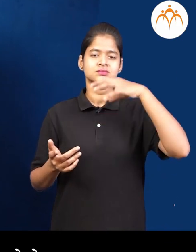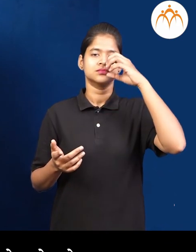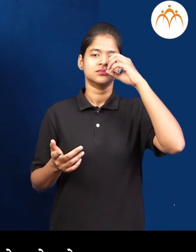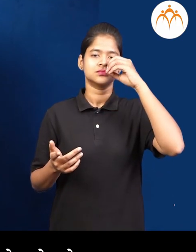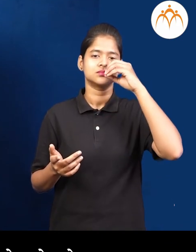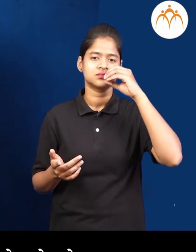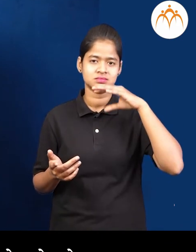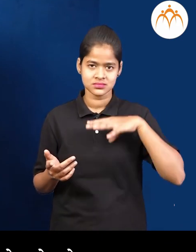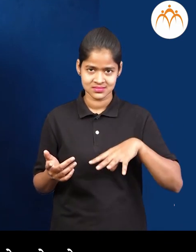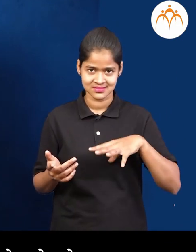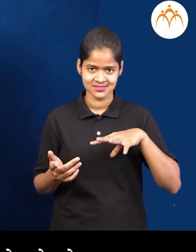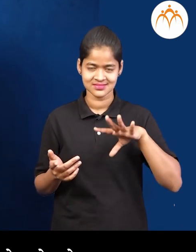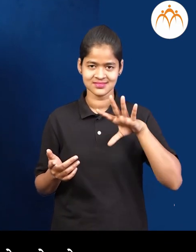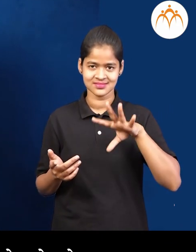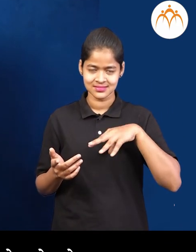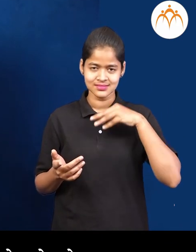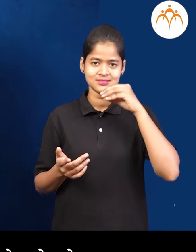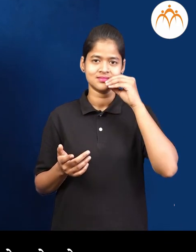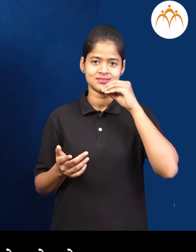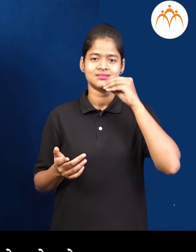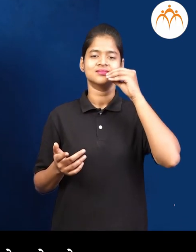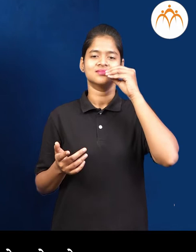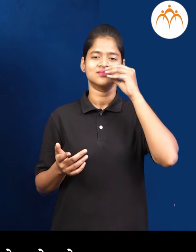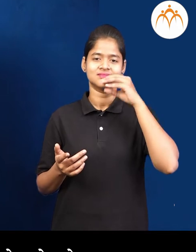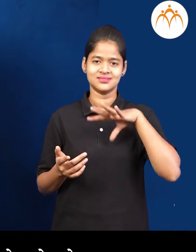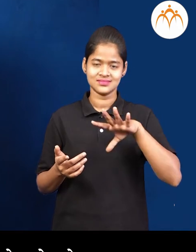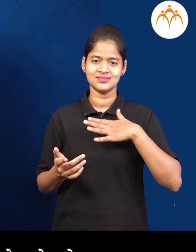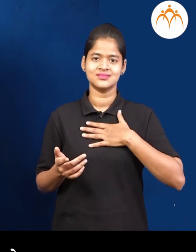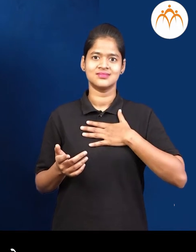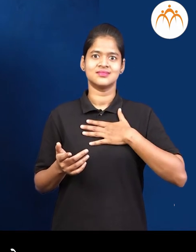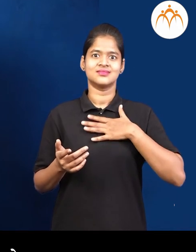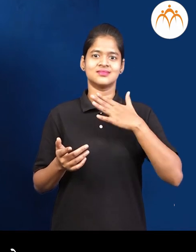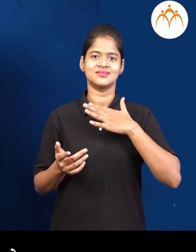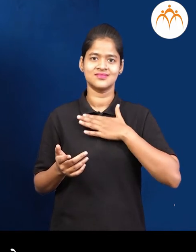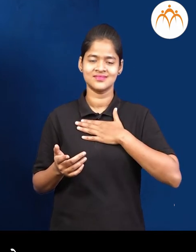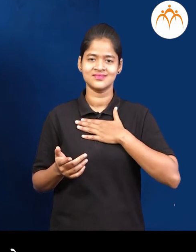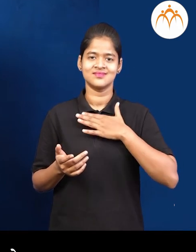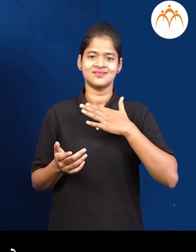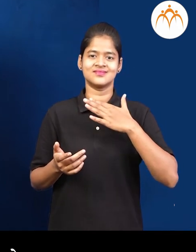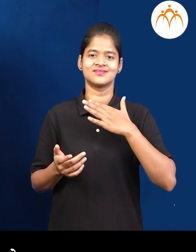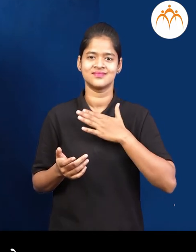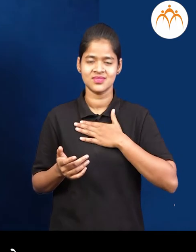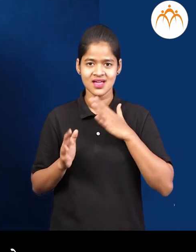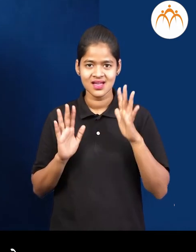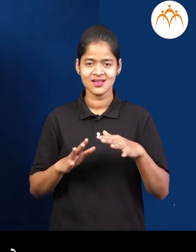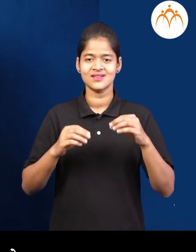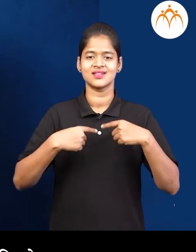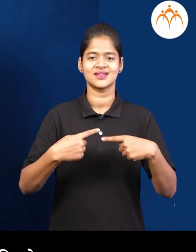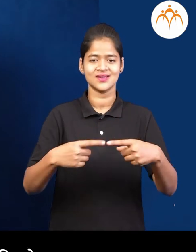नंतर अतली हवा नाकातुन बाहेर सोड़तो अस सतत चालू अस्त